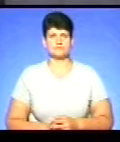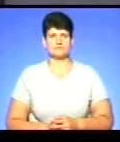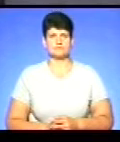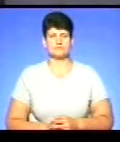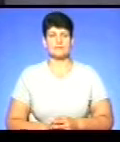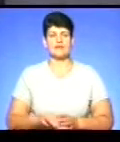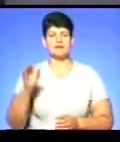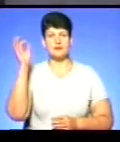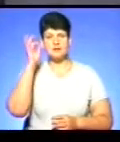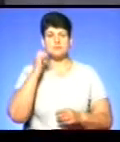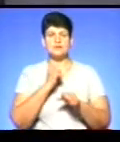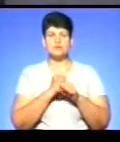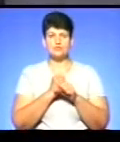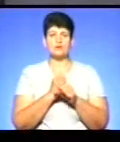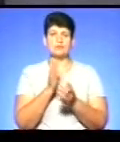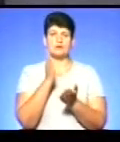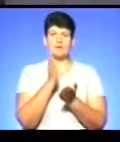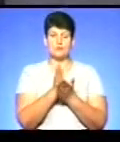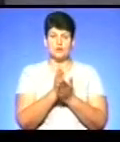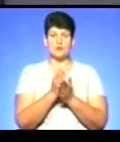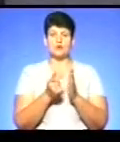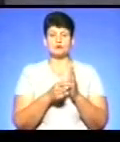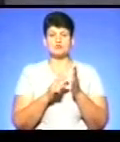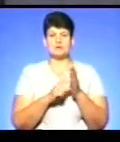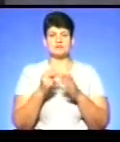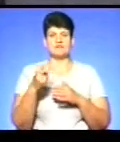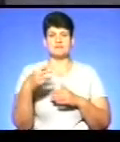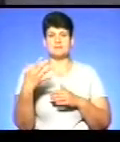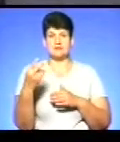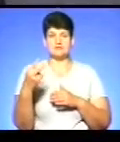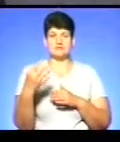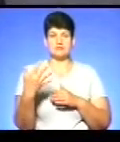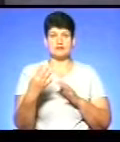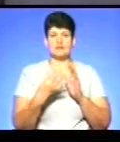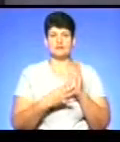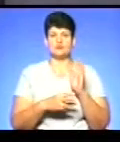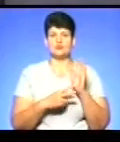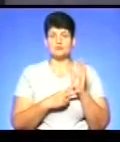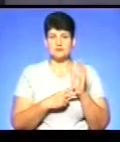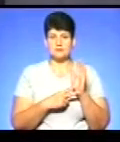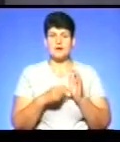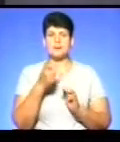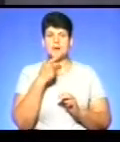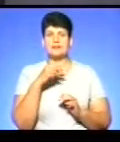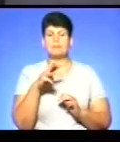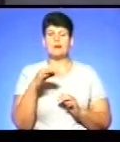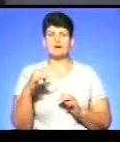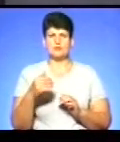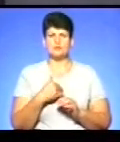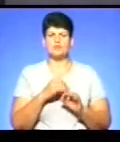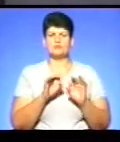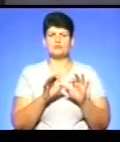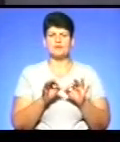Нагадаю, ми працюємо у прямому ефірі. Телефон студії 25 25 97. І пане Михайло, хочу, щоб ви розповіли